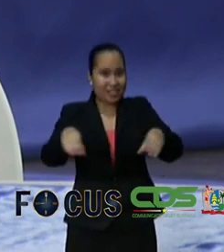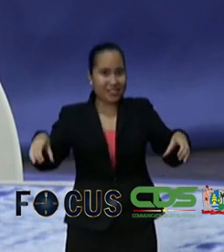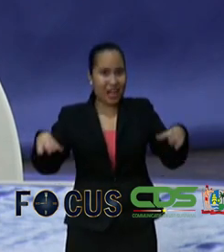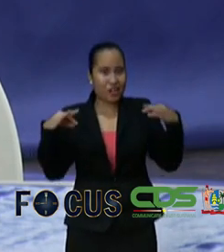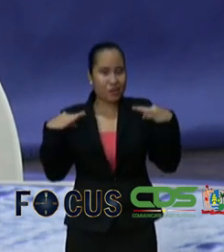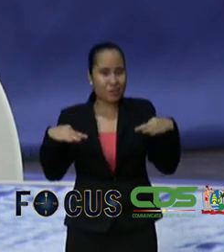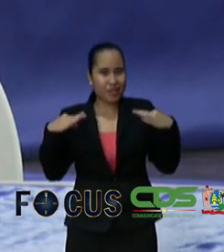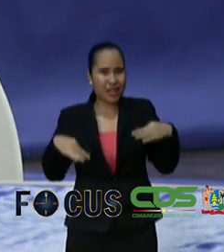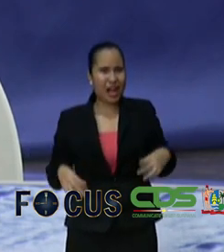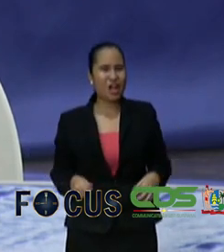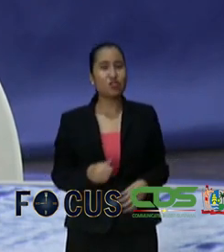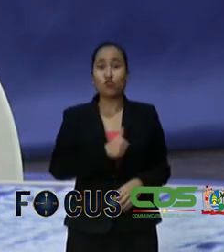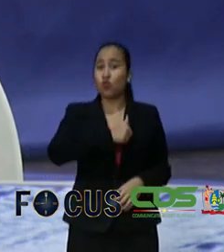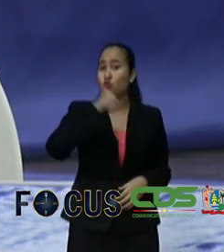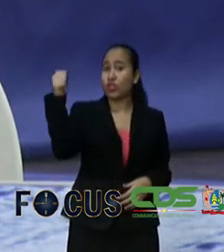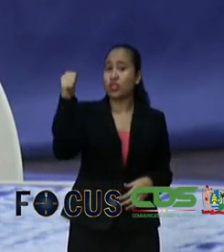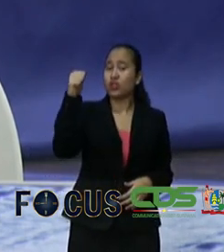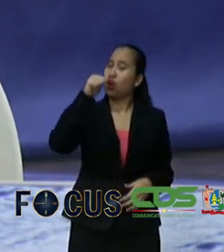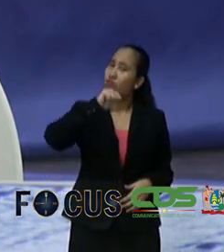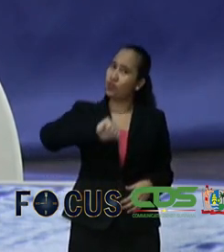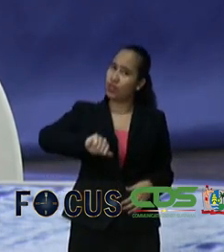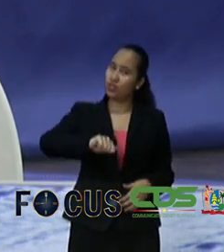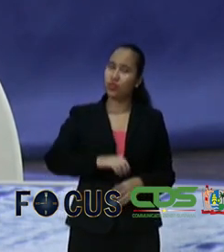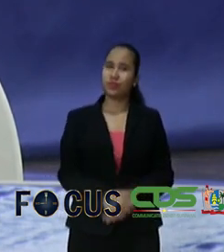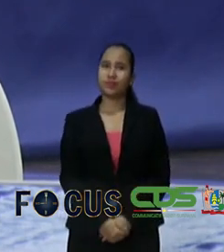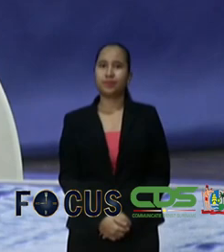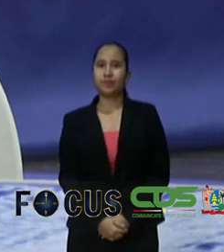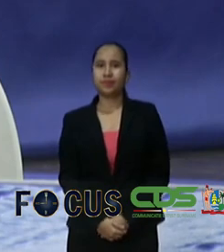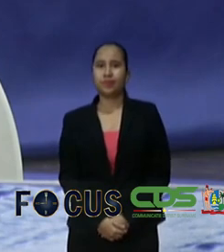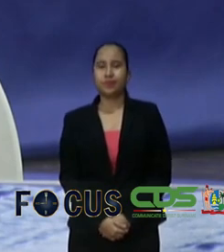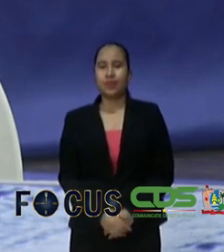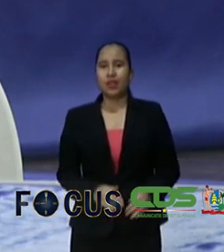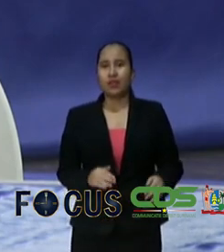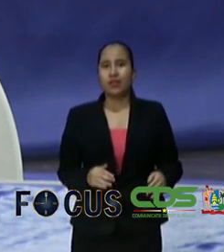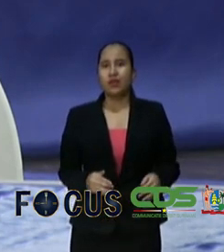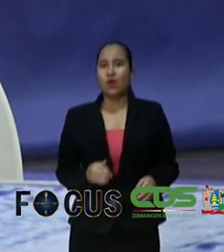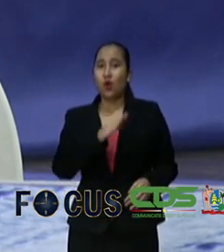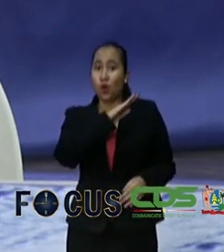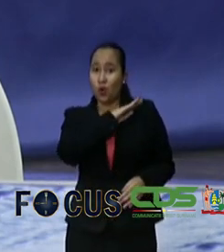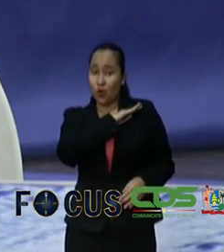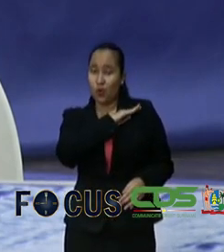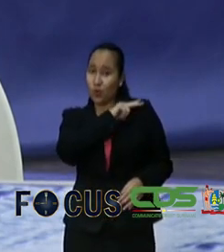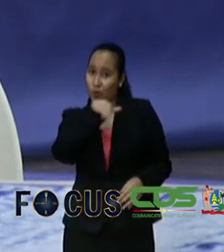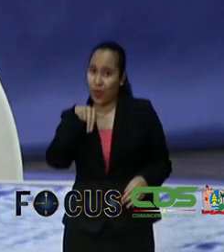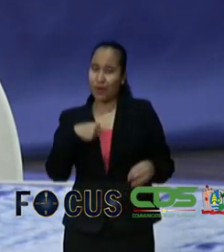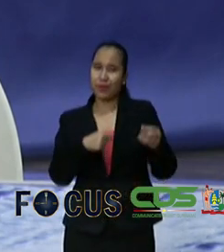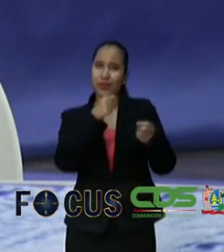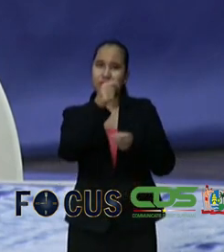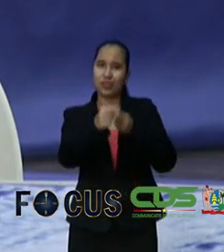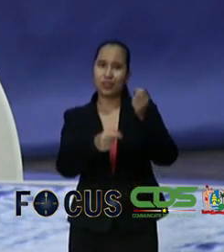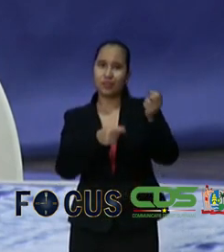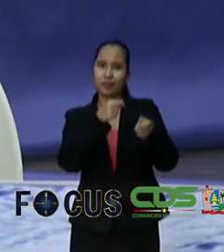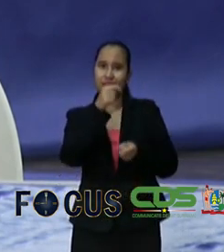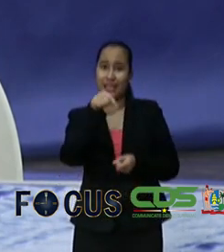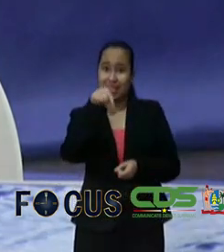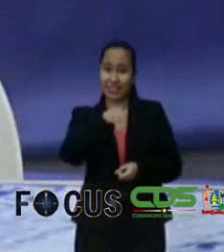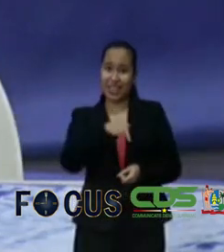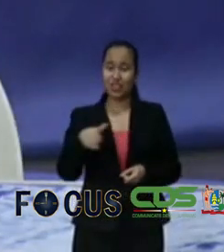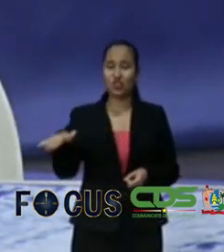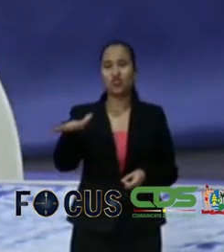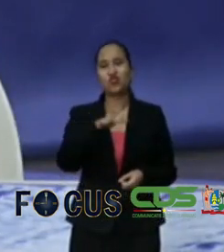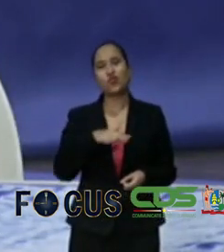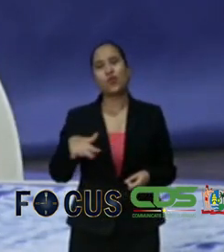klopt of niet dus er zal een matching plaatsvinden apart van de matching hebben we wel ervoor gezorgd dat in zo'n acute situatie